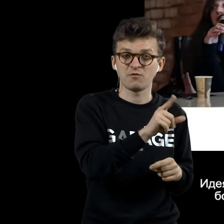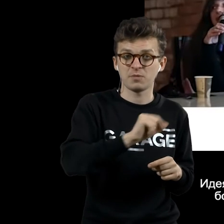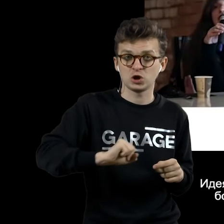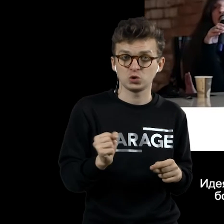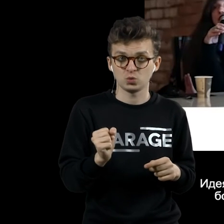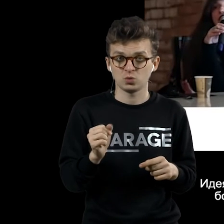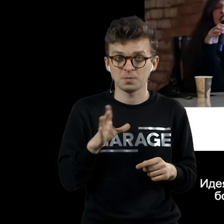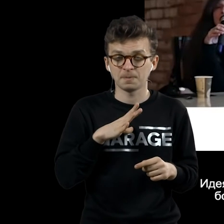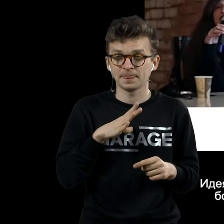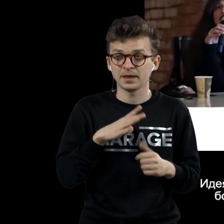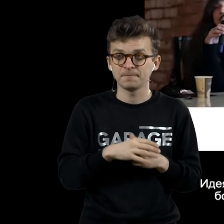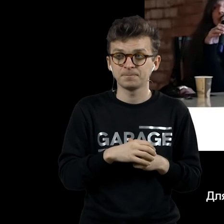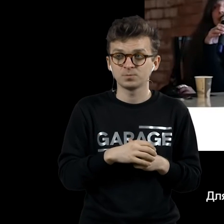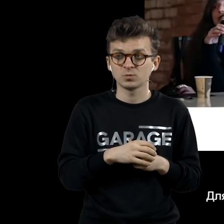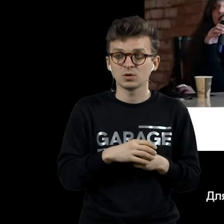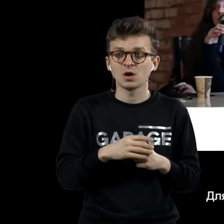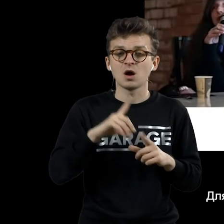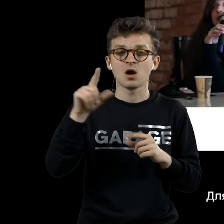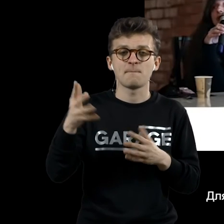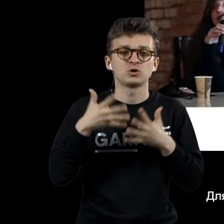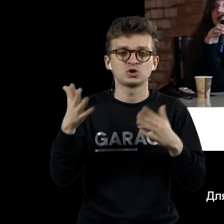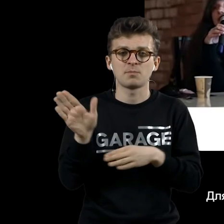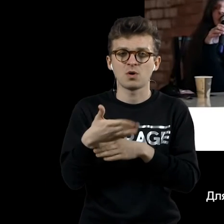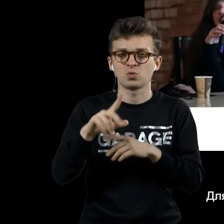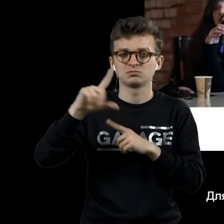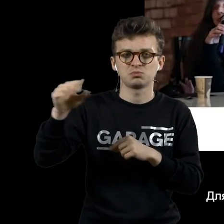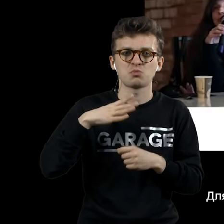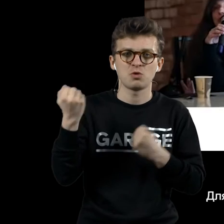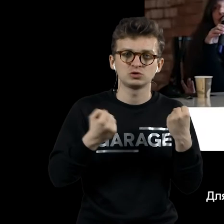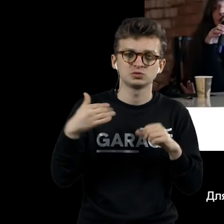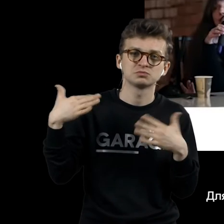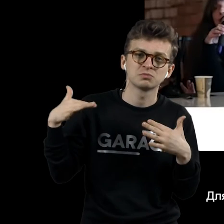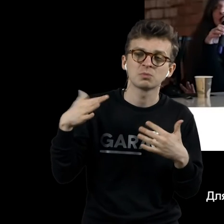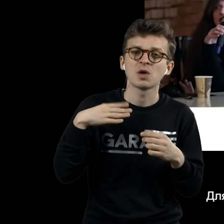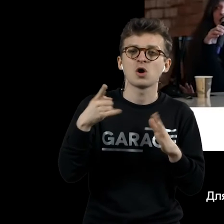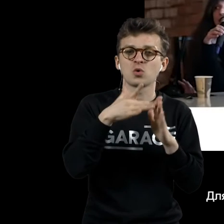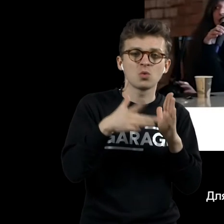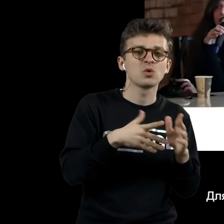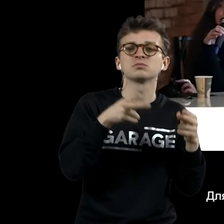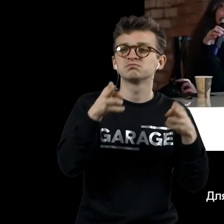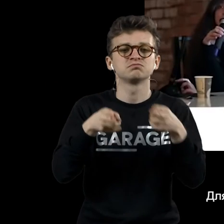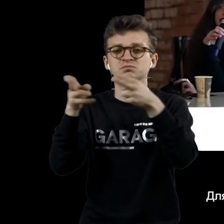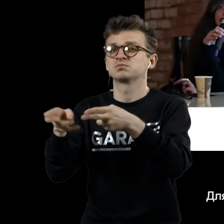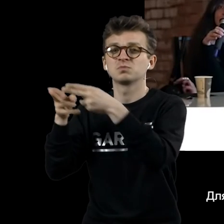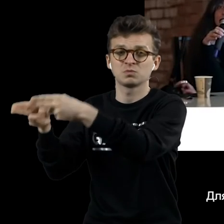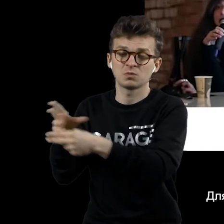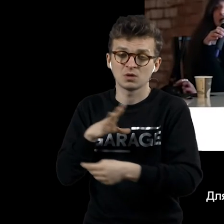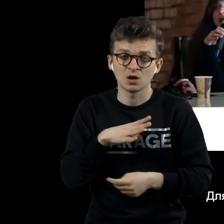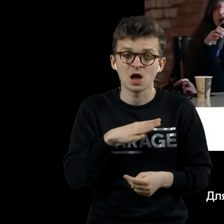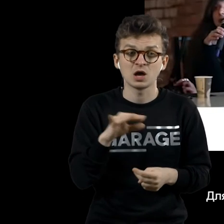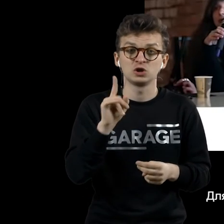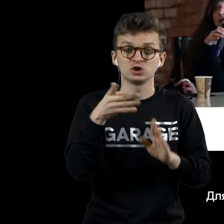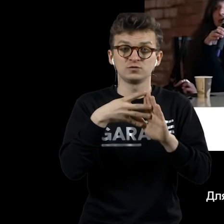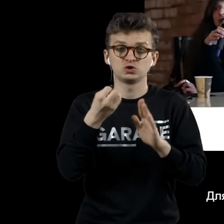Пикаби совершали большую прогулку на машине из одного города в другую. Для 1914 года это довольно